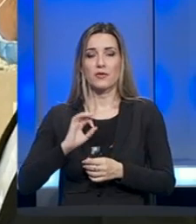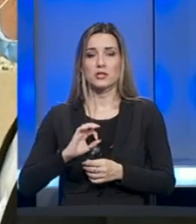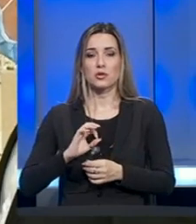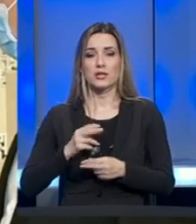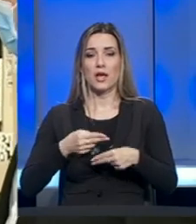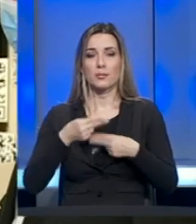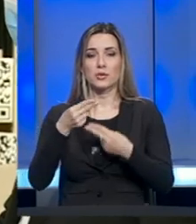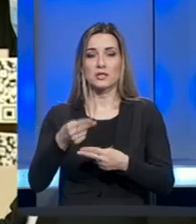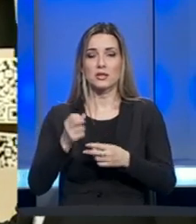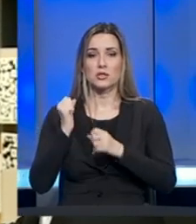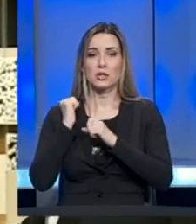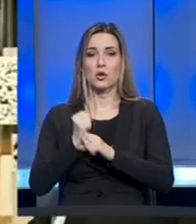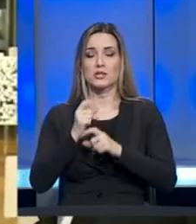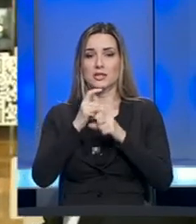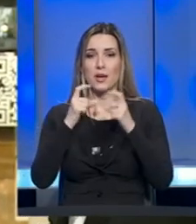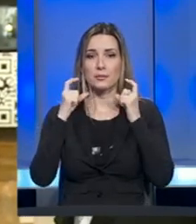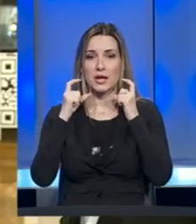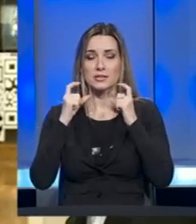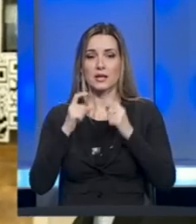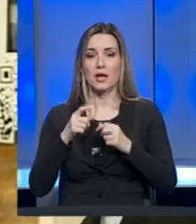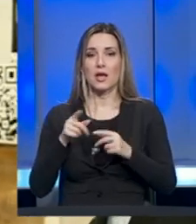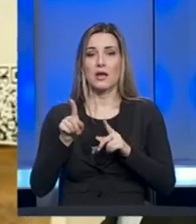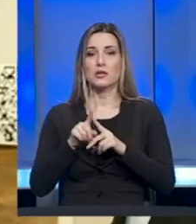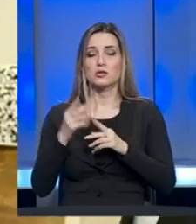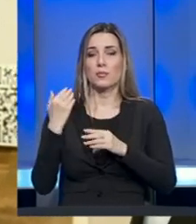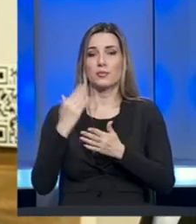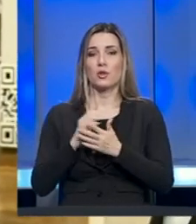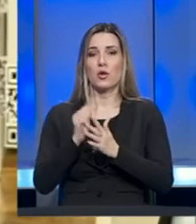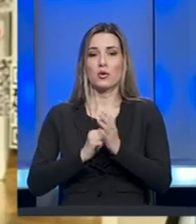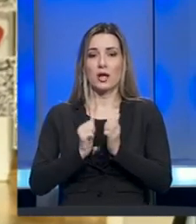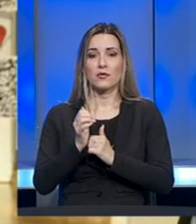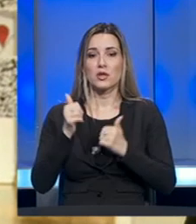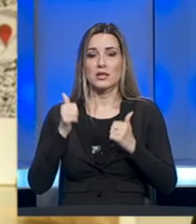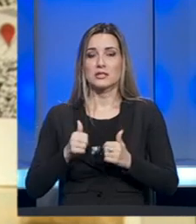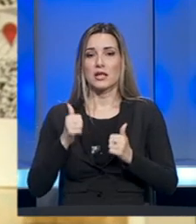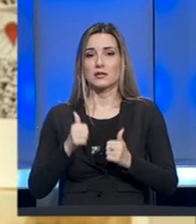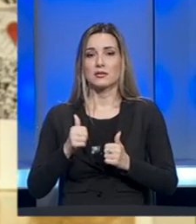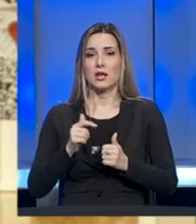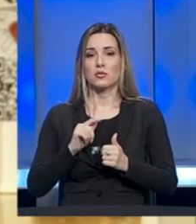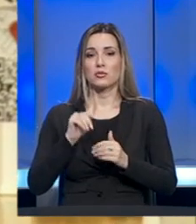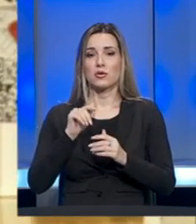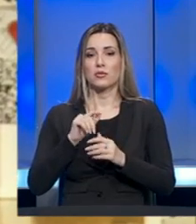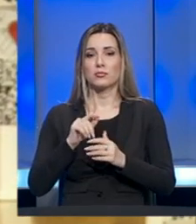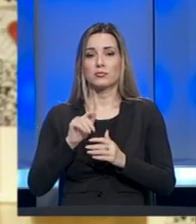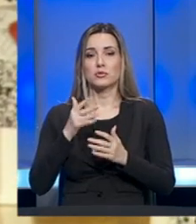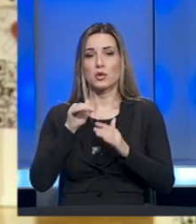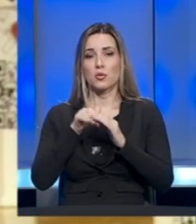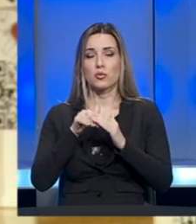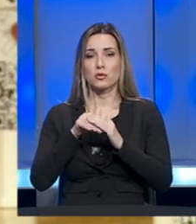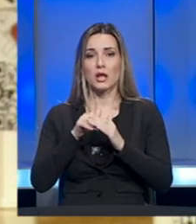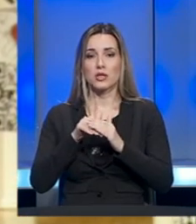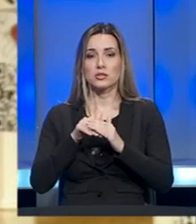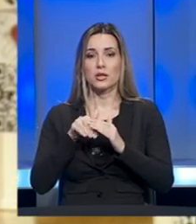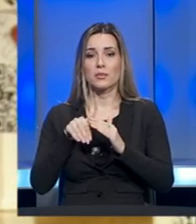posjetioci nose maske, doskora su morali i rukavice, tako da možda sad trenutno još unutra u prostoru